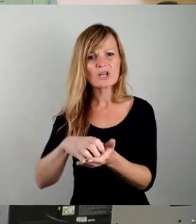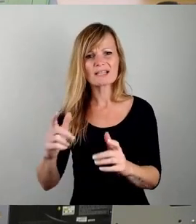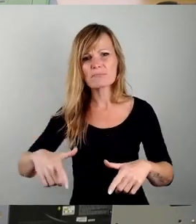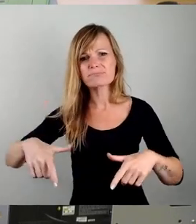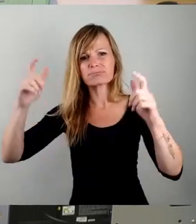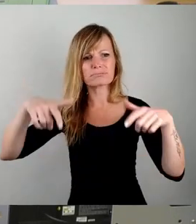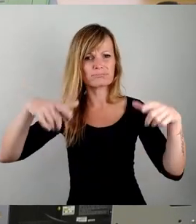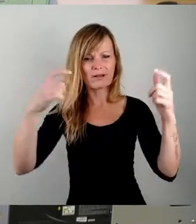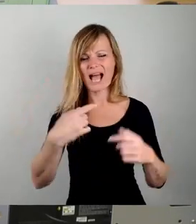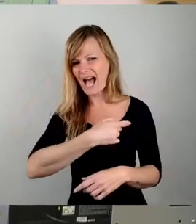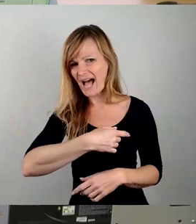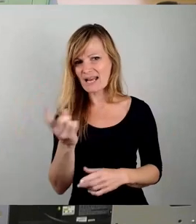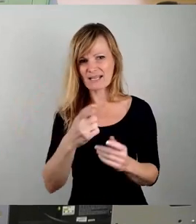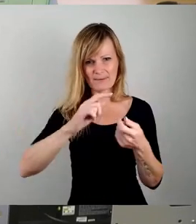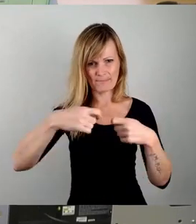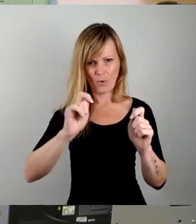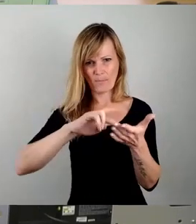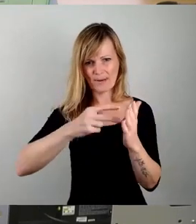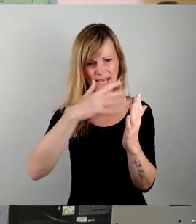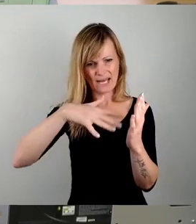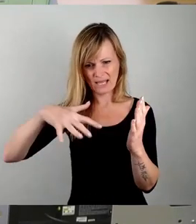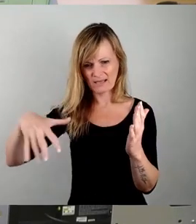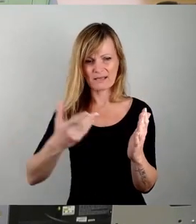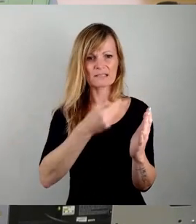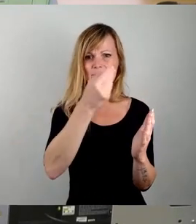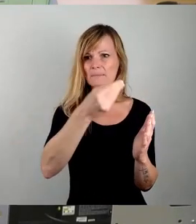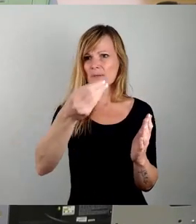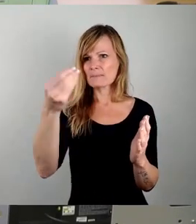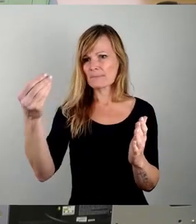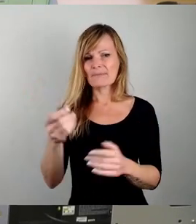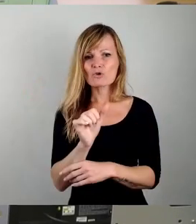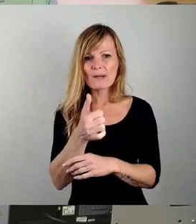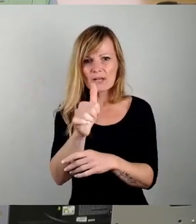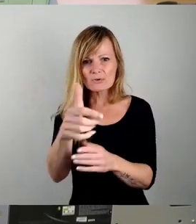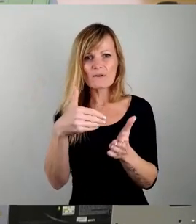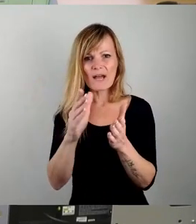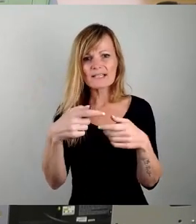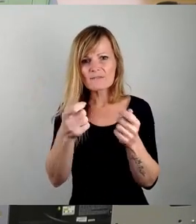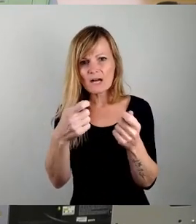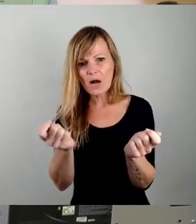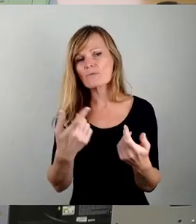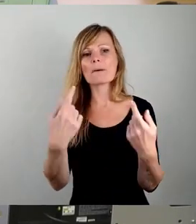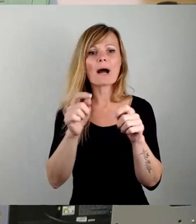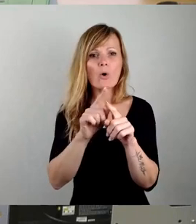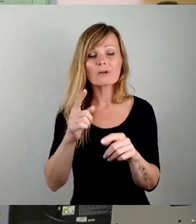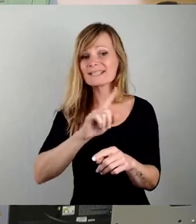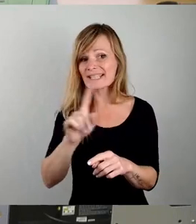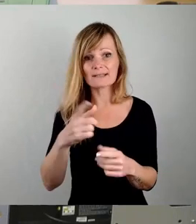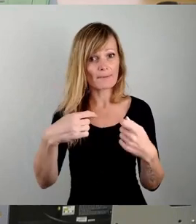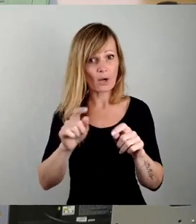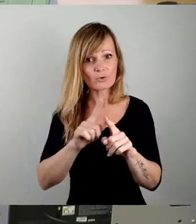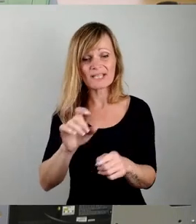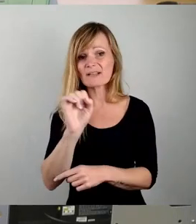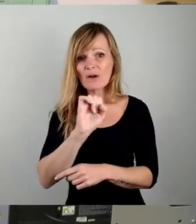zu Hand gegangen sind, in der spekulativen Weiterverkaufung von Grundstücken, wo nicht gebaut wird, zurzeit auch nicht gebaut werden kann. Die WED baut nicht, weil es